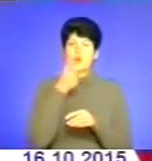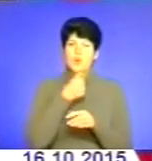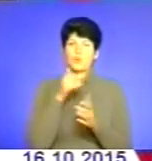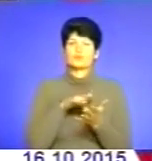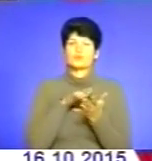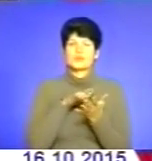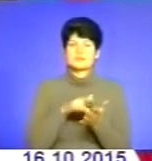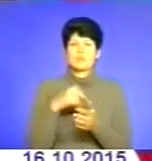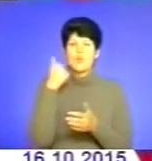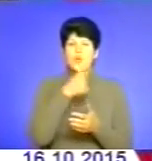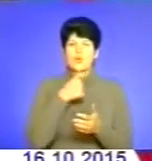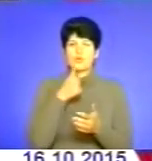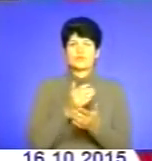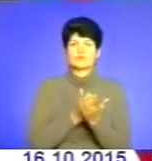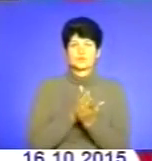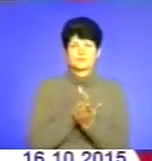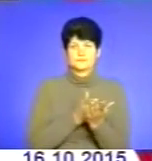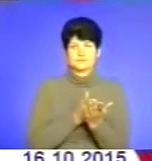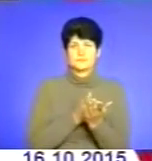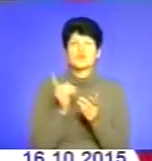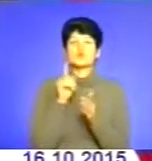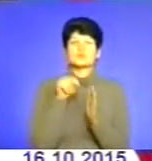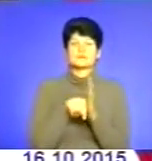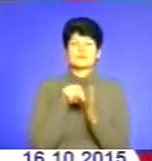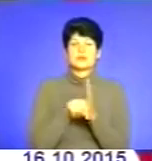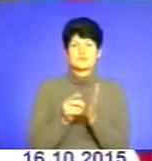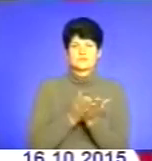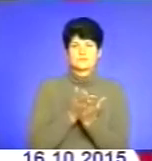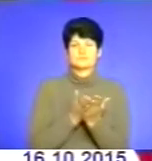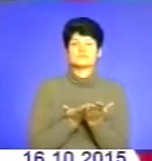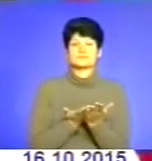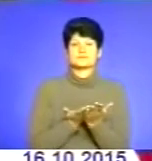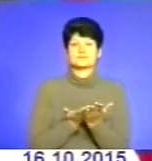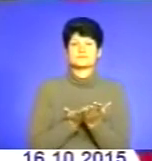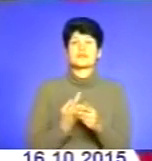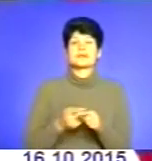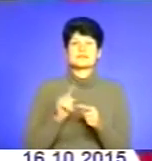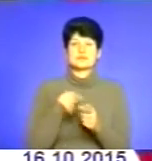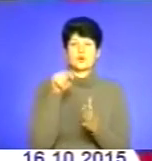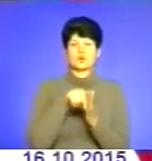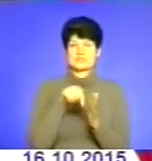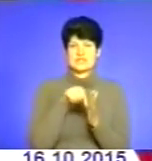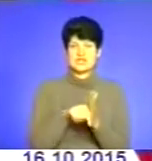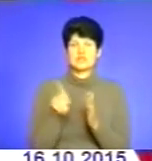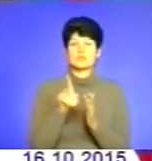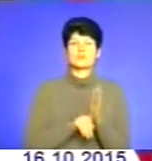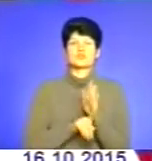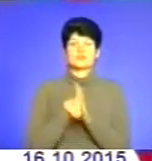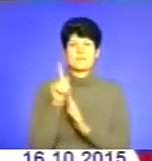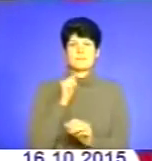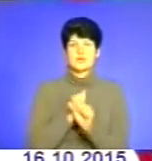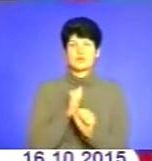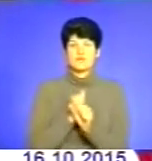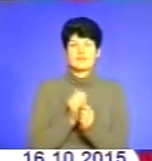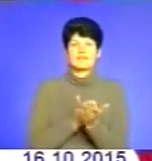роком інфраструктури. Що означає роком інфраструктури? Це означає, що ми почнемо працювати в